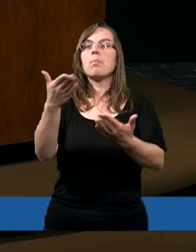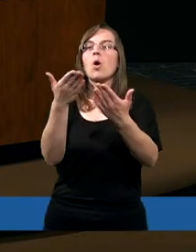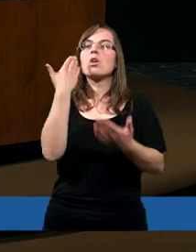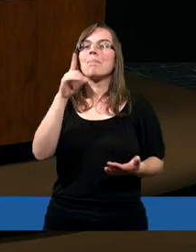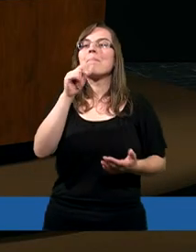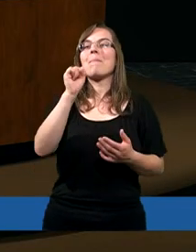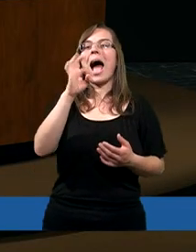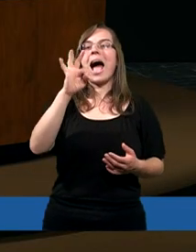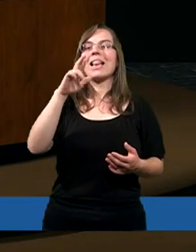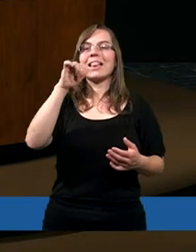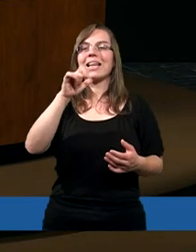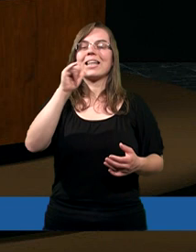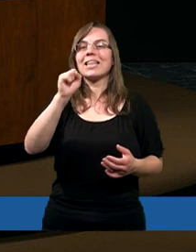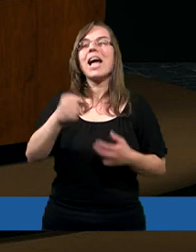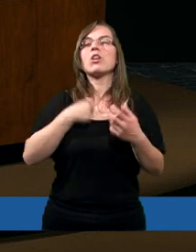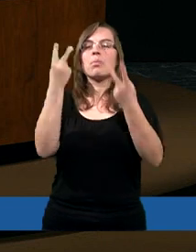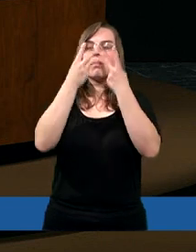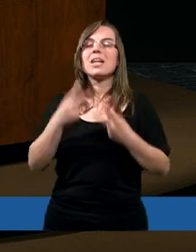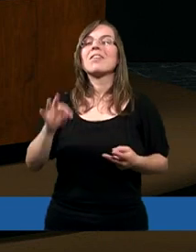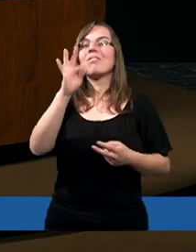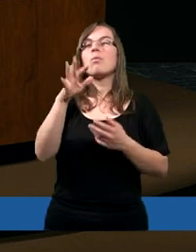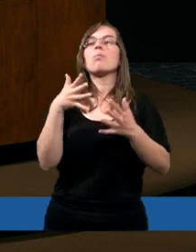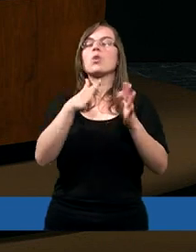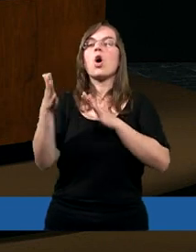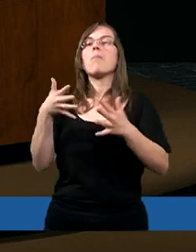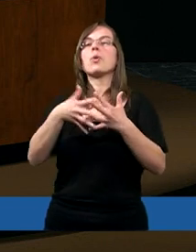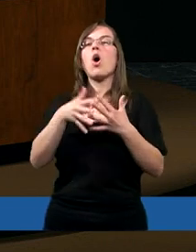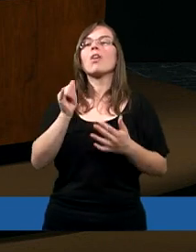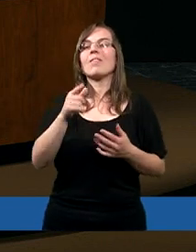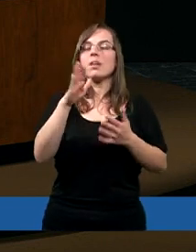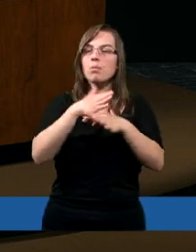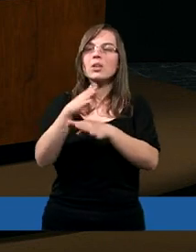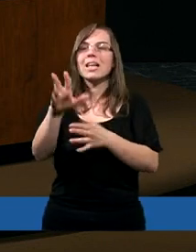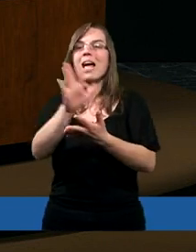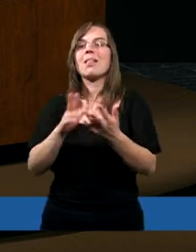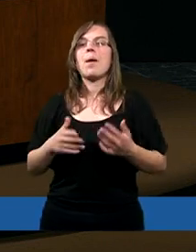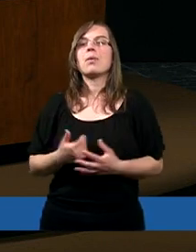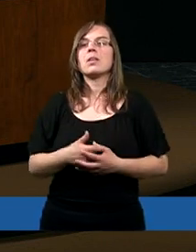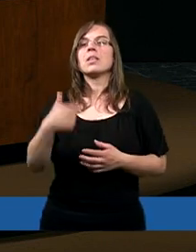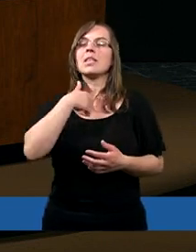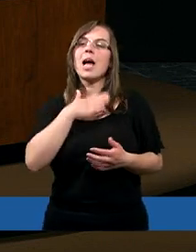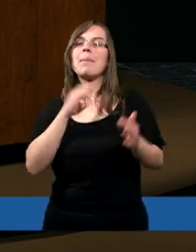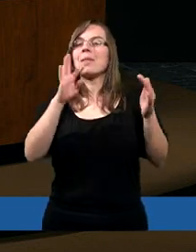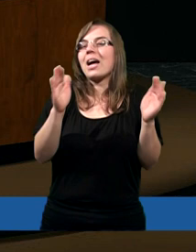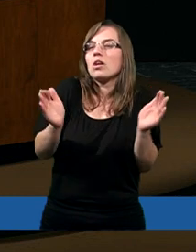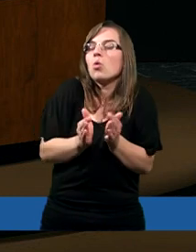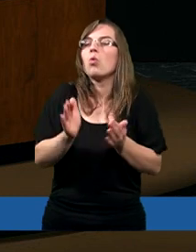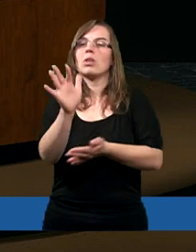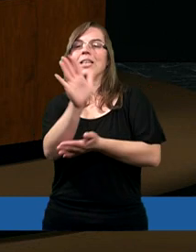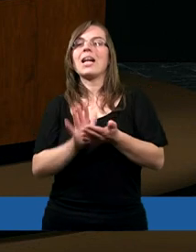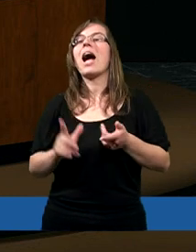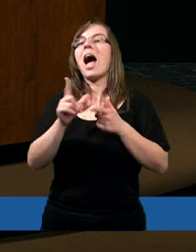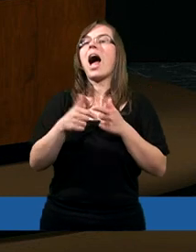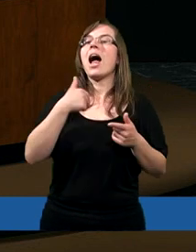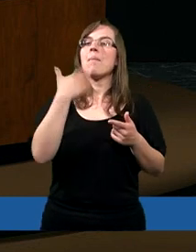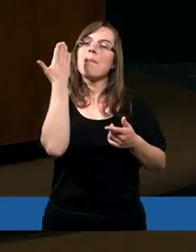I teraz poproszę Patrycja, aby przeczytała następne proroctwo i powiedziała coś na ten temat. Ja mam taki krótki tekst,